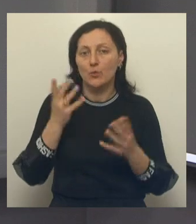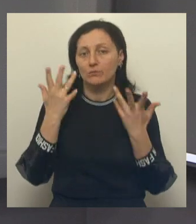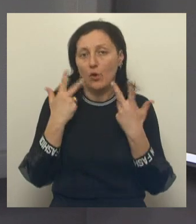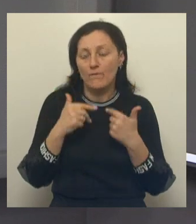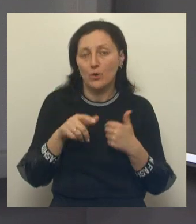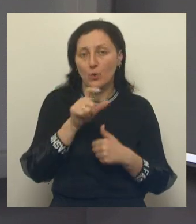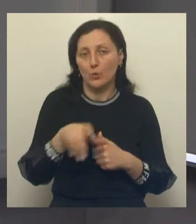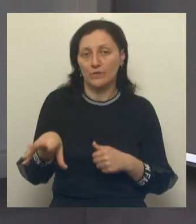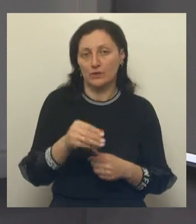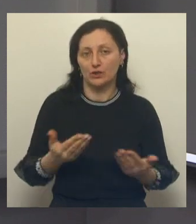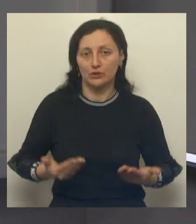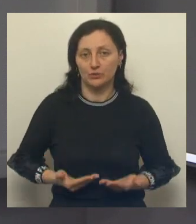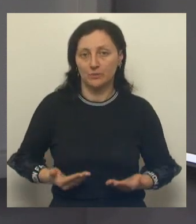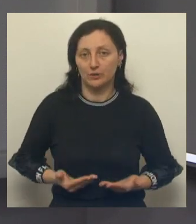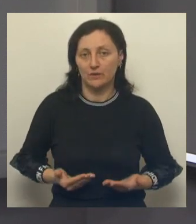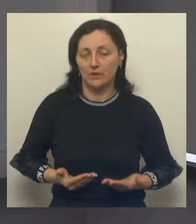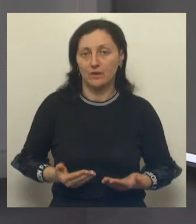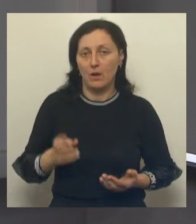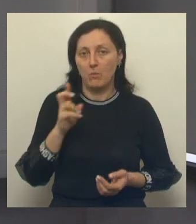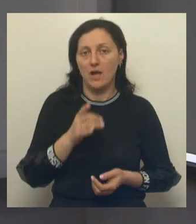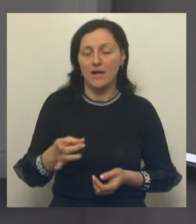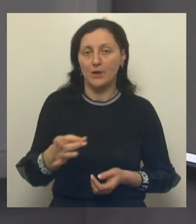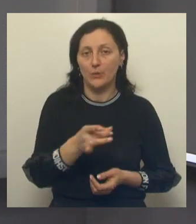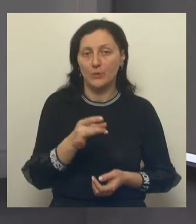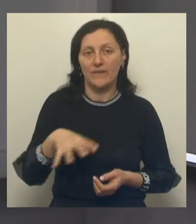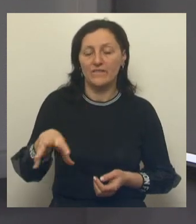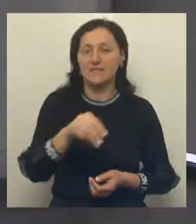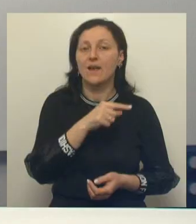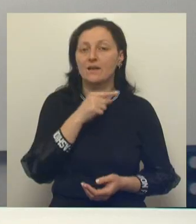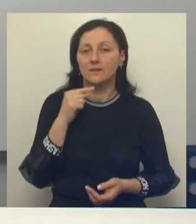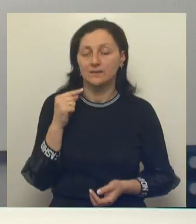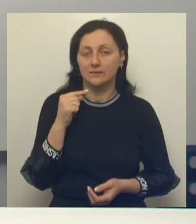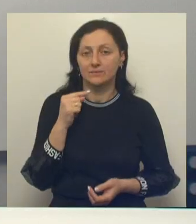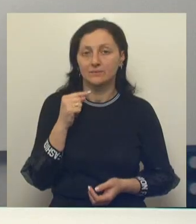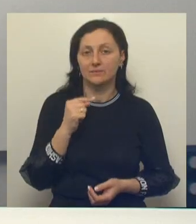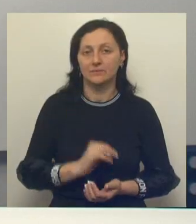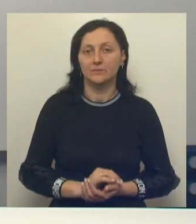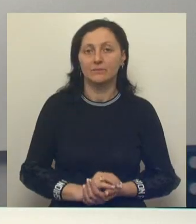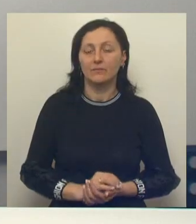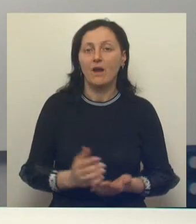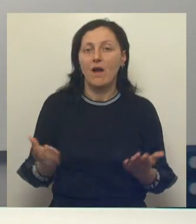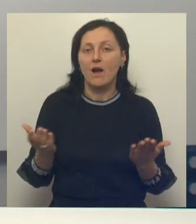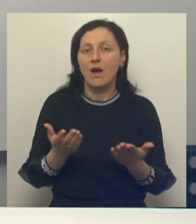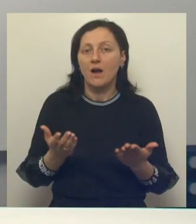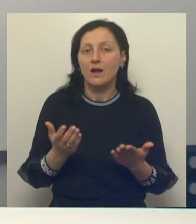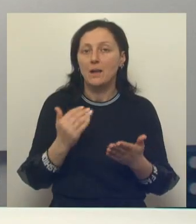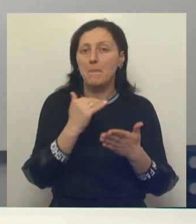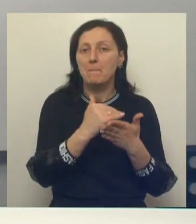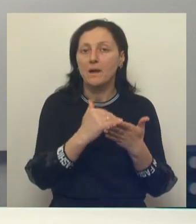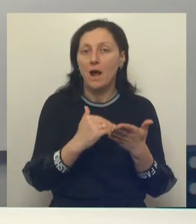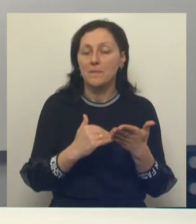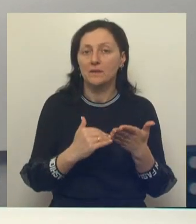наших жителей нашего региона и всей Российской Федерации. Каковы все-таки параметры у этого